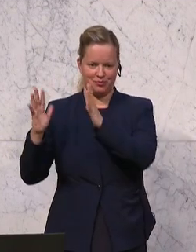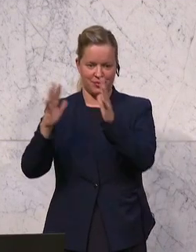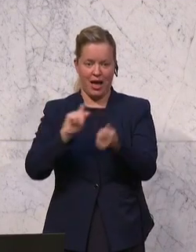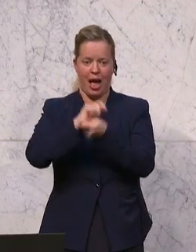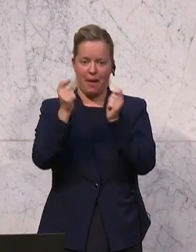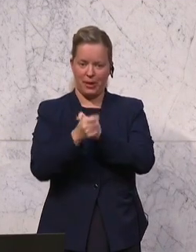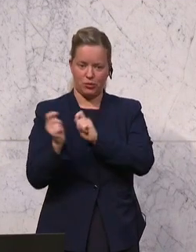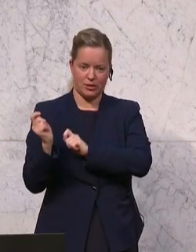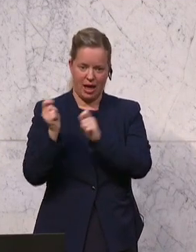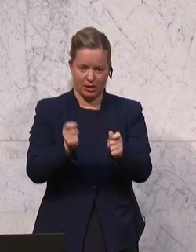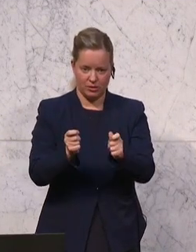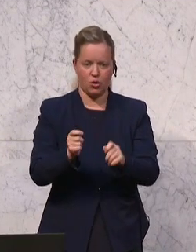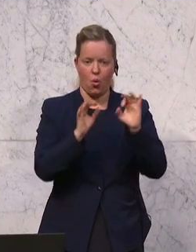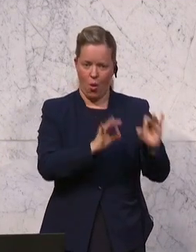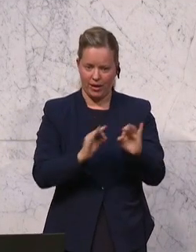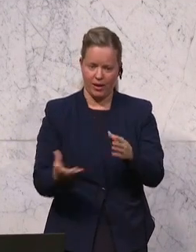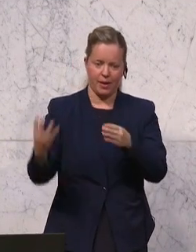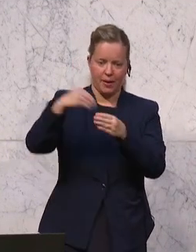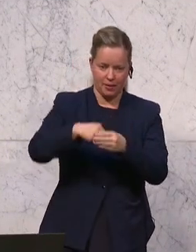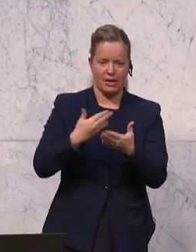Der Abänderungsantrag ist ordensgemäß eingebracht, der steht somit auch in Verhandlung.